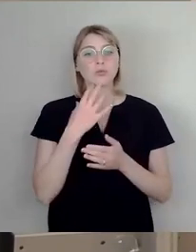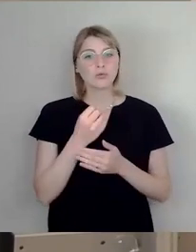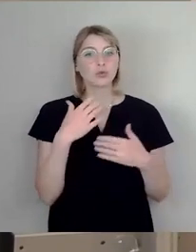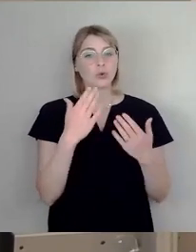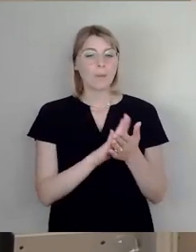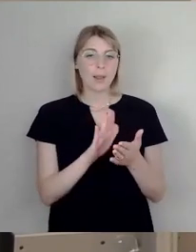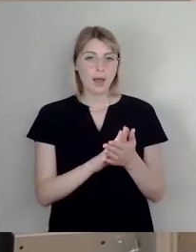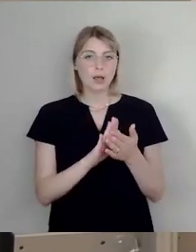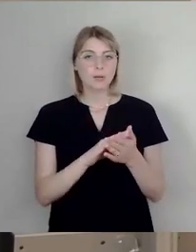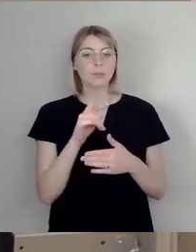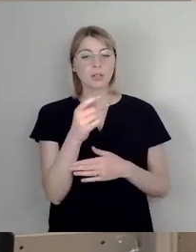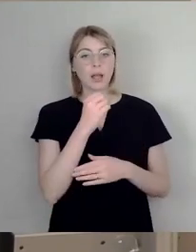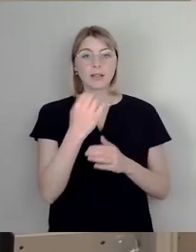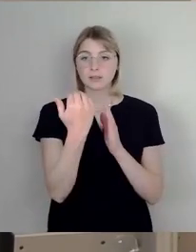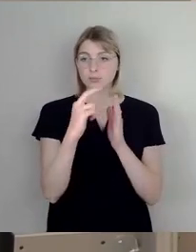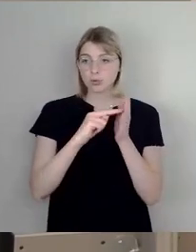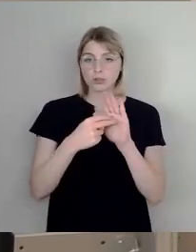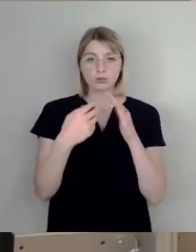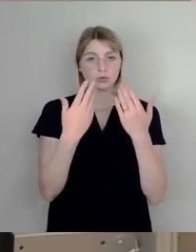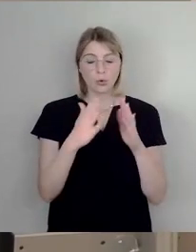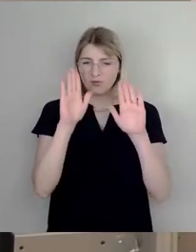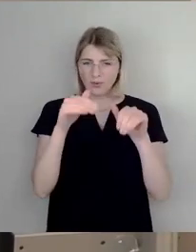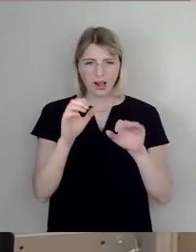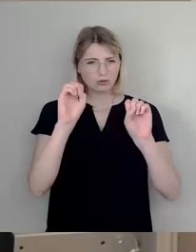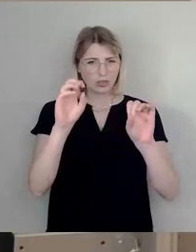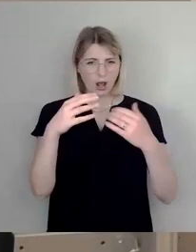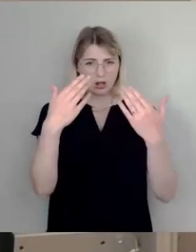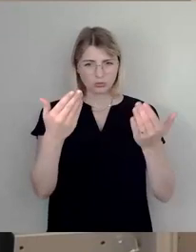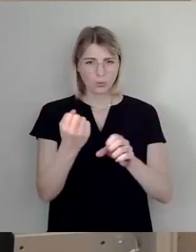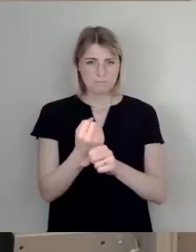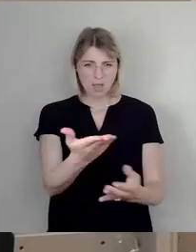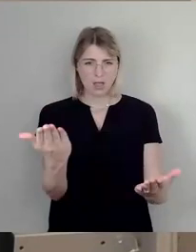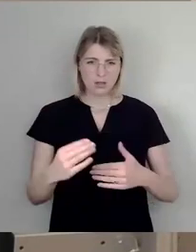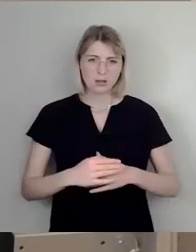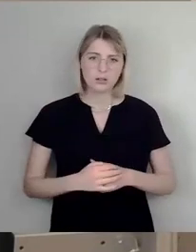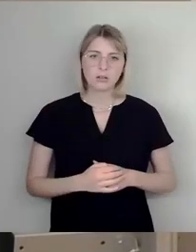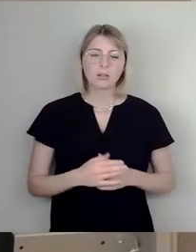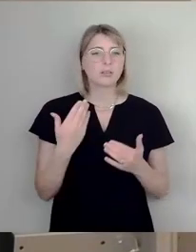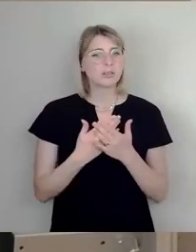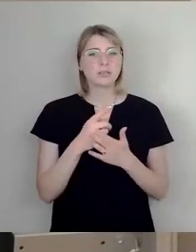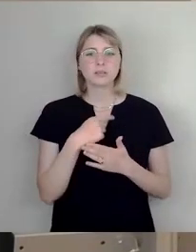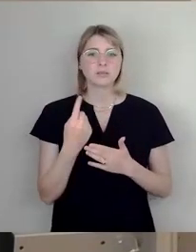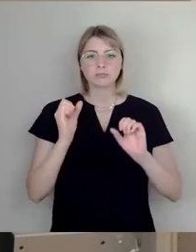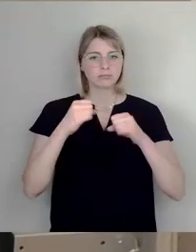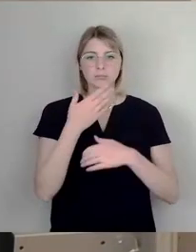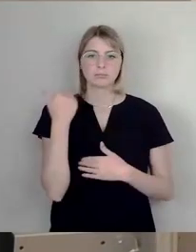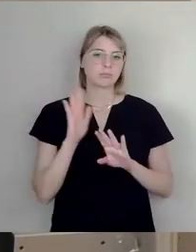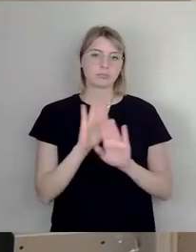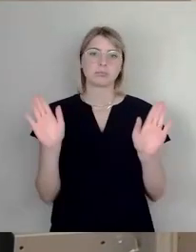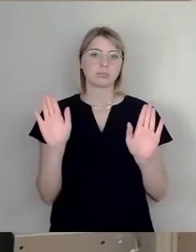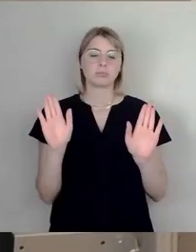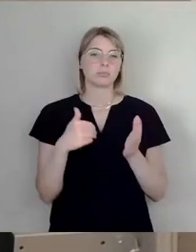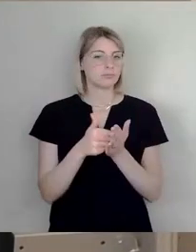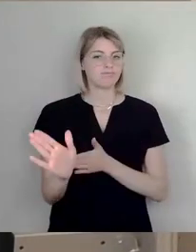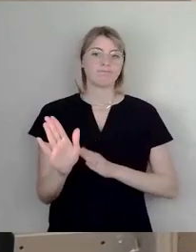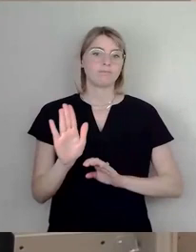rechtspolitisch ist das der völlig falsche Signal, was Sie hier machen. Und deswegen werden wir dem auch nicht zustimmen. Niemand muss